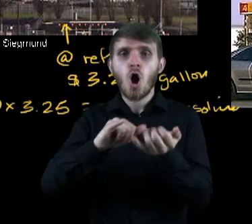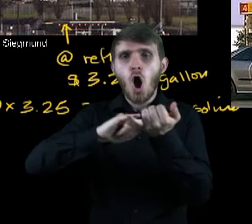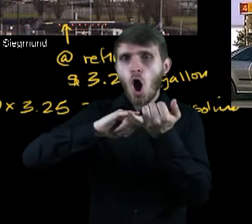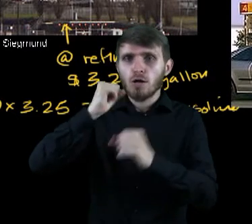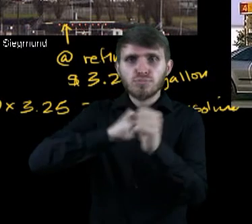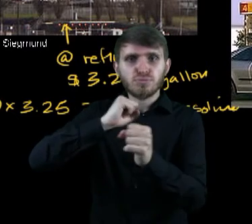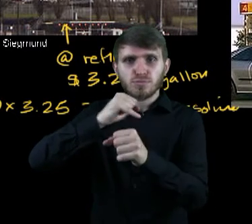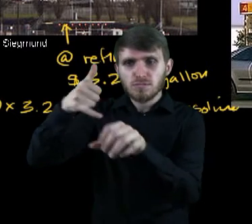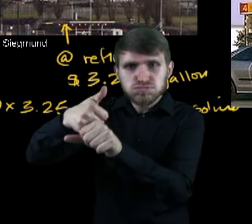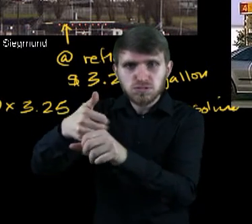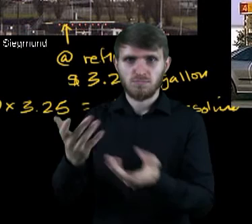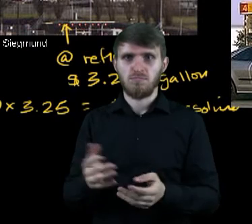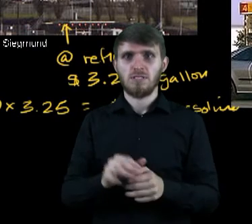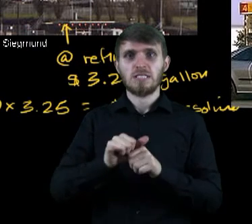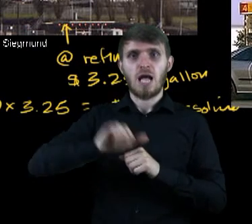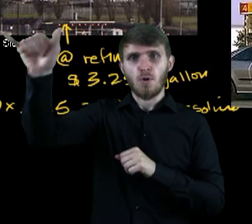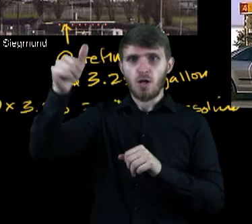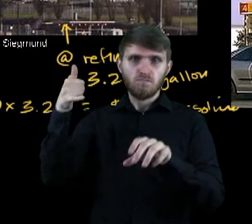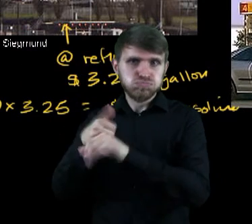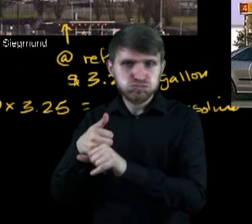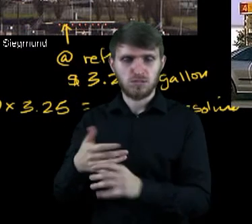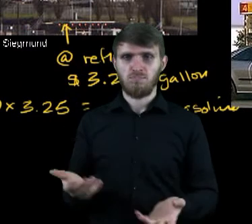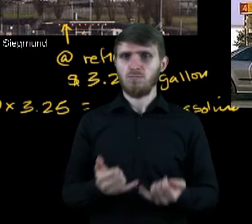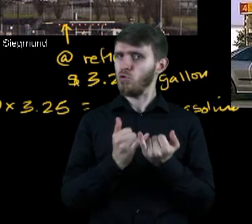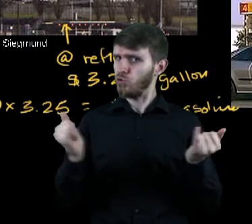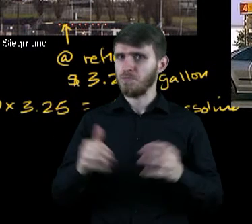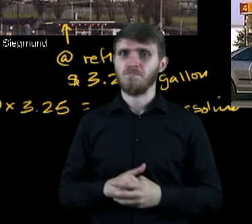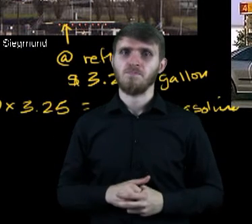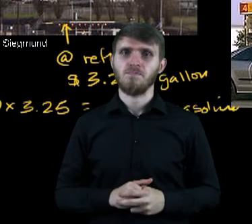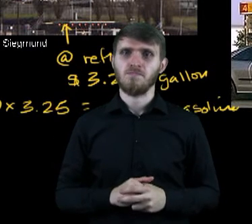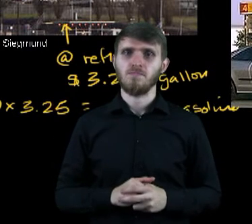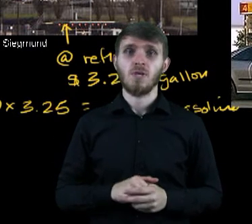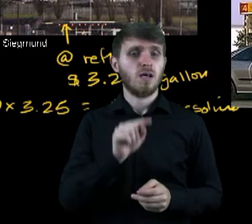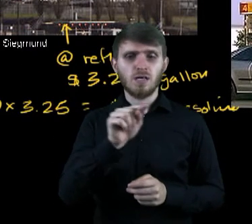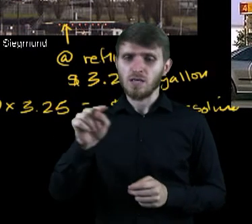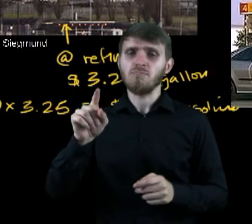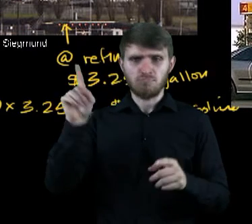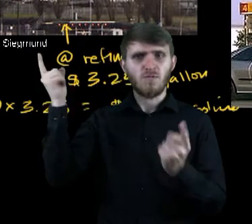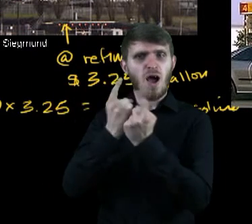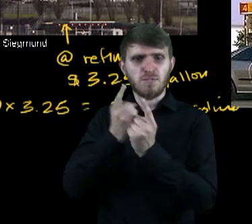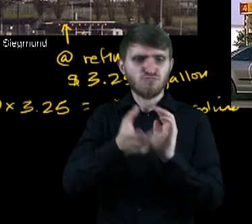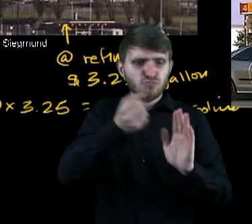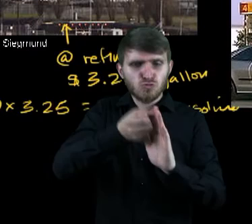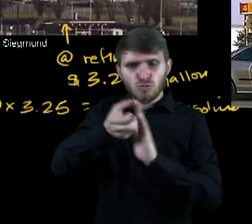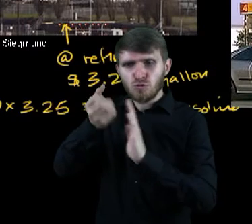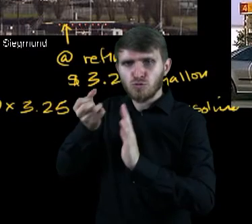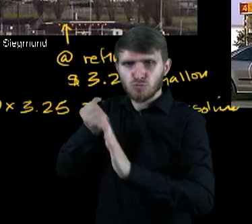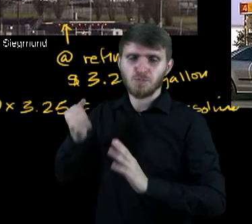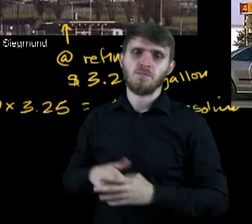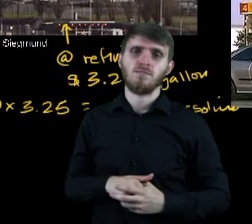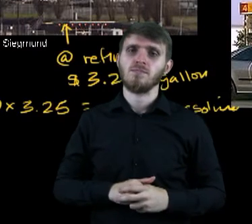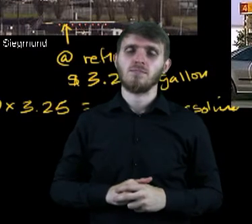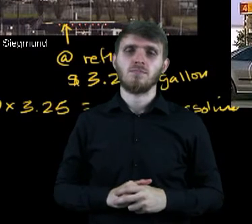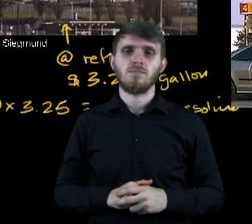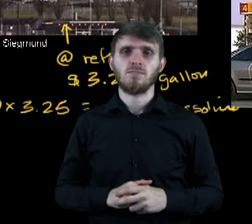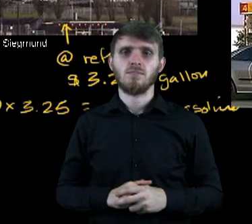rzeczy. Te inne rzeczy też są przydatne. To na przykład olej silnikowy, paliwo lotnicze, propanbutan. Każdy z tych produktów jest